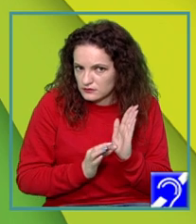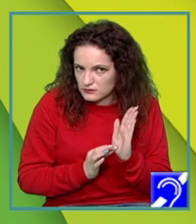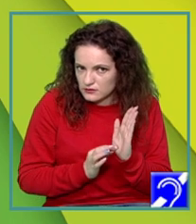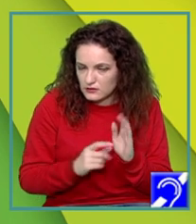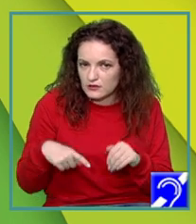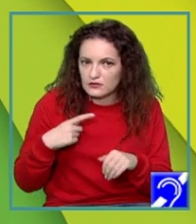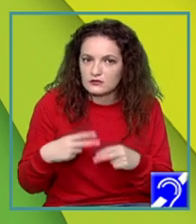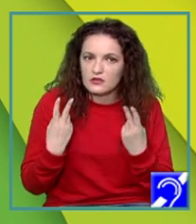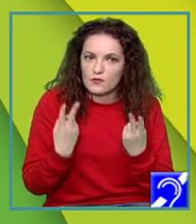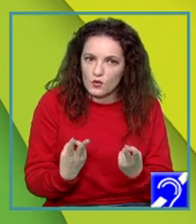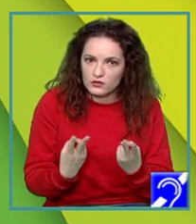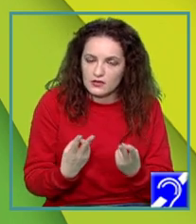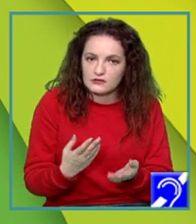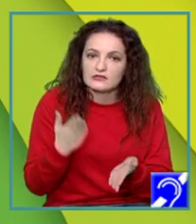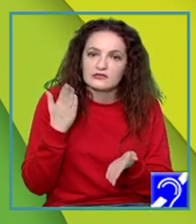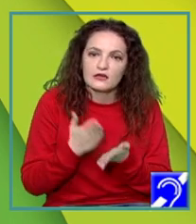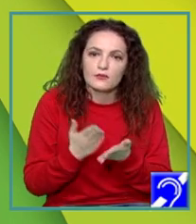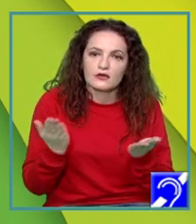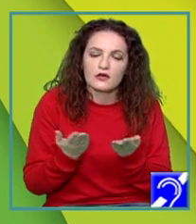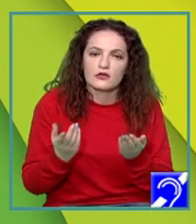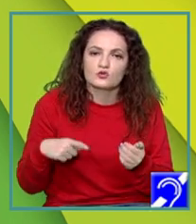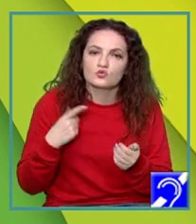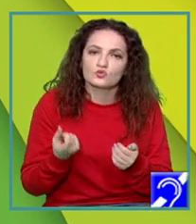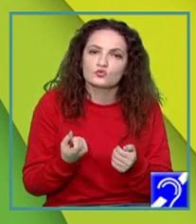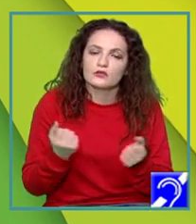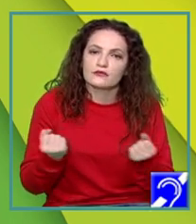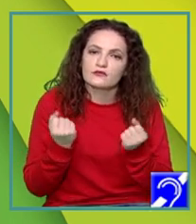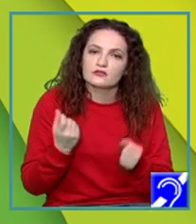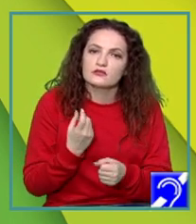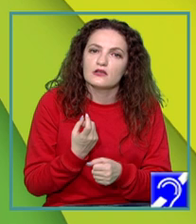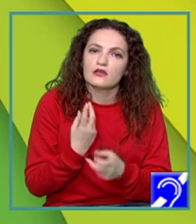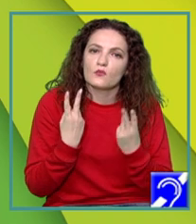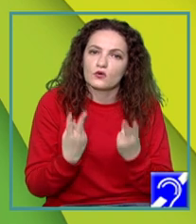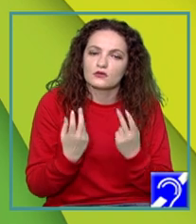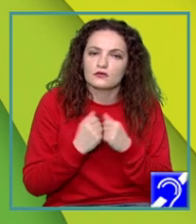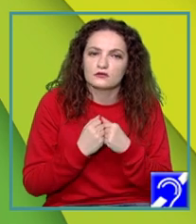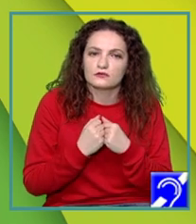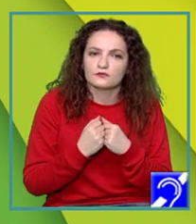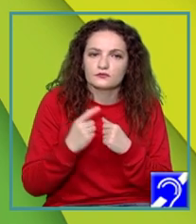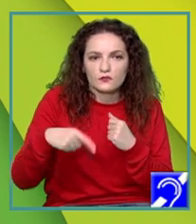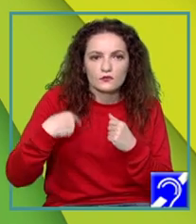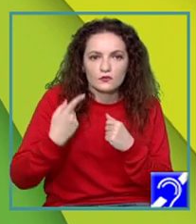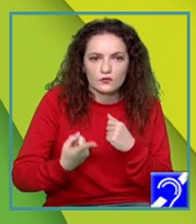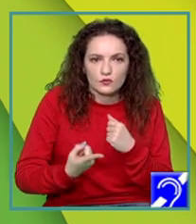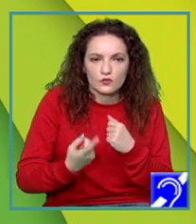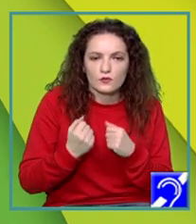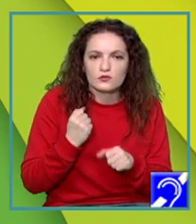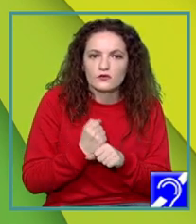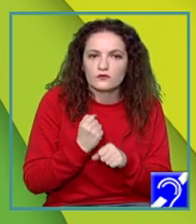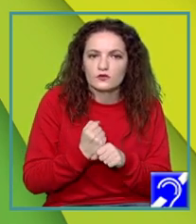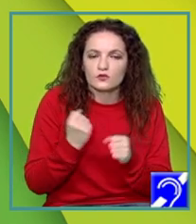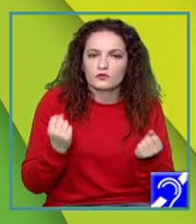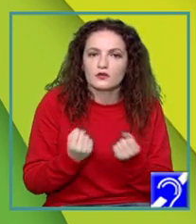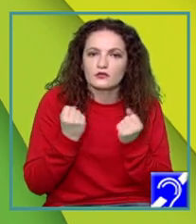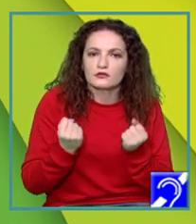important să le prioritizăm, să vedem care sunt cele importante și de asemenea, după ce am realizat activitățile, cum